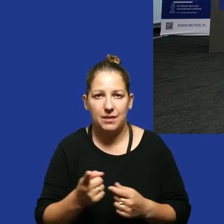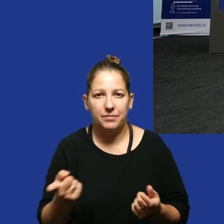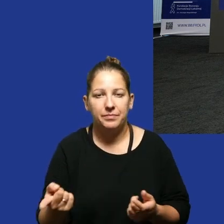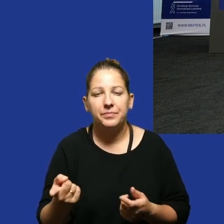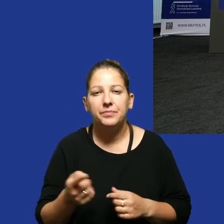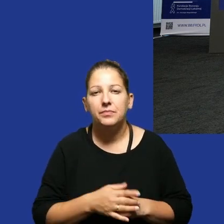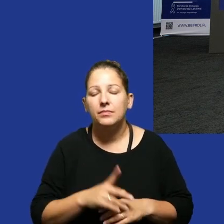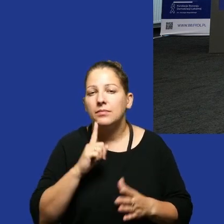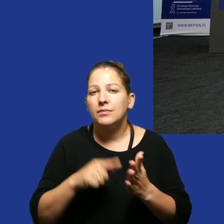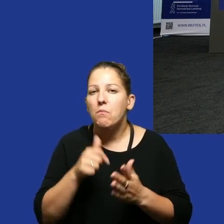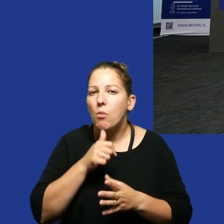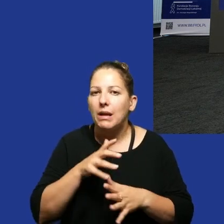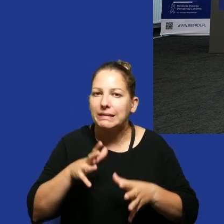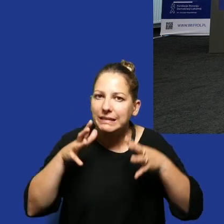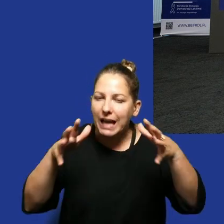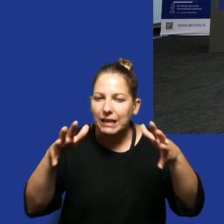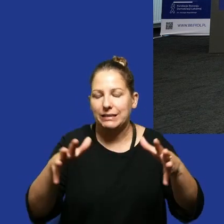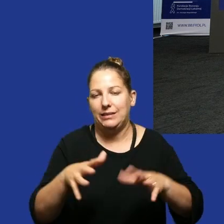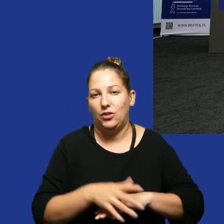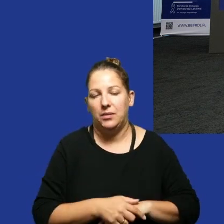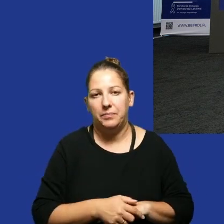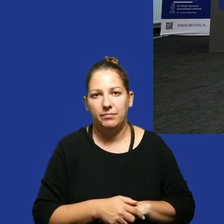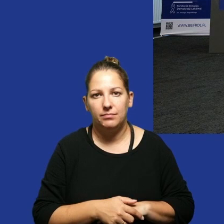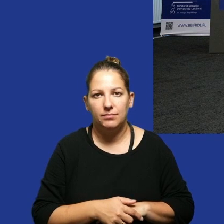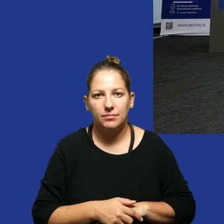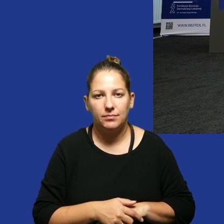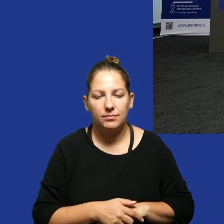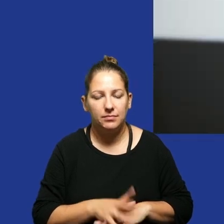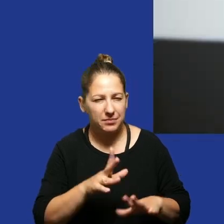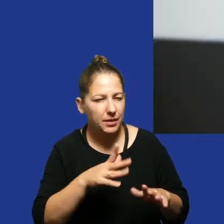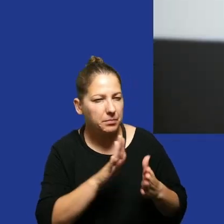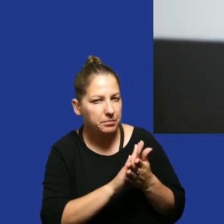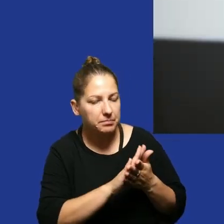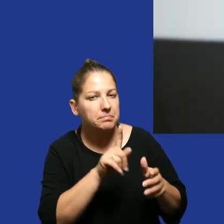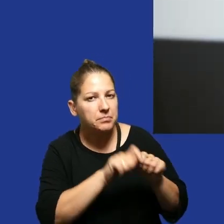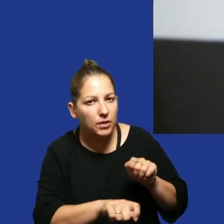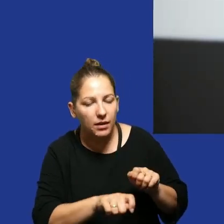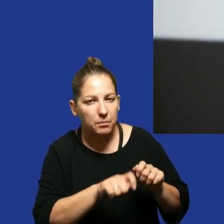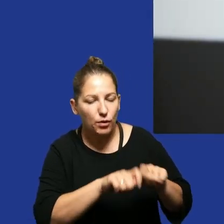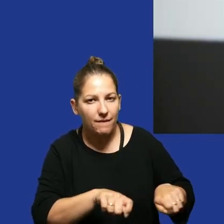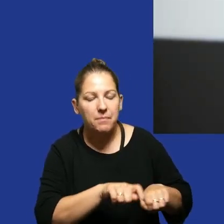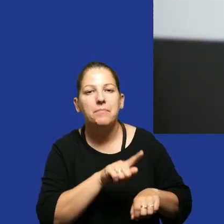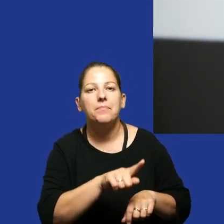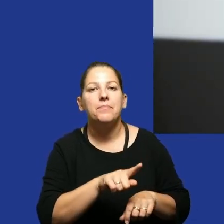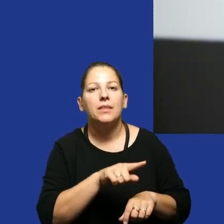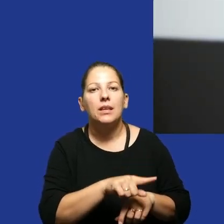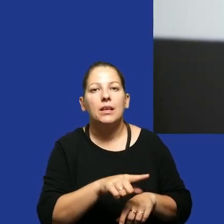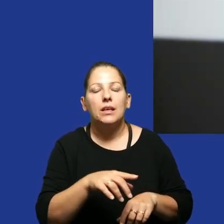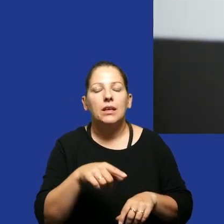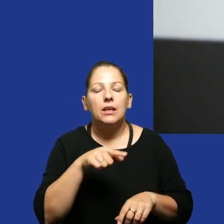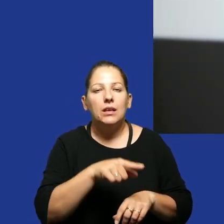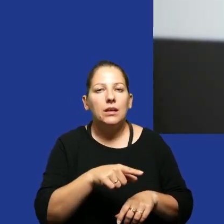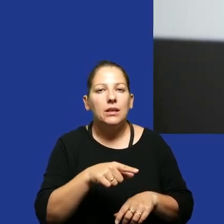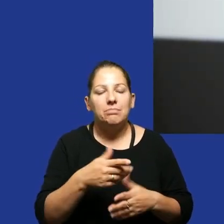-slap, właśnie próby zastraszenia. Ale powiedziałaś... Sorry, że ci przerwa. Że tak powiem, że przy slapie się nie zna